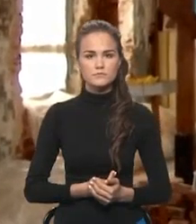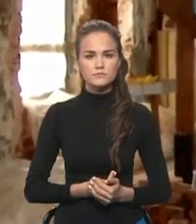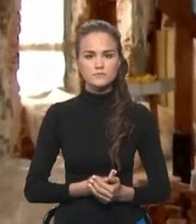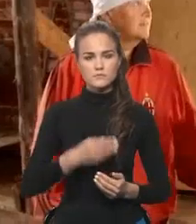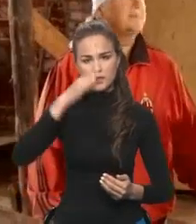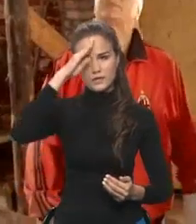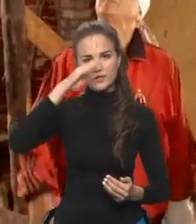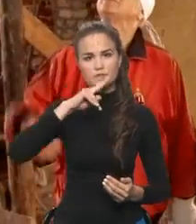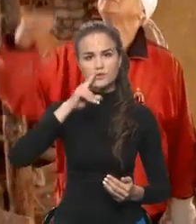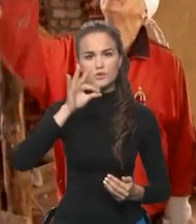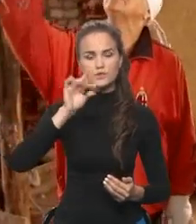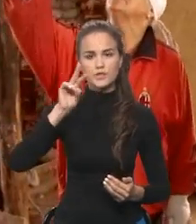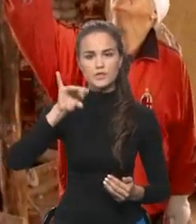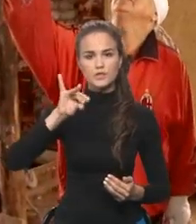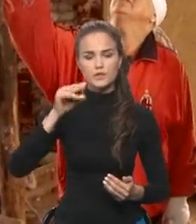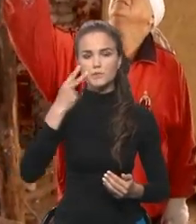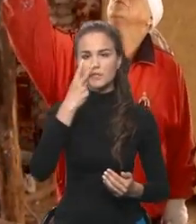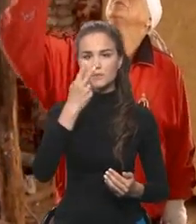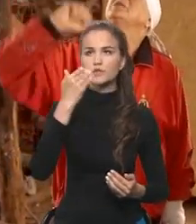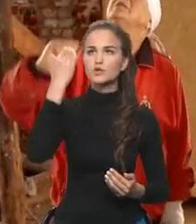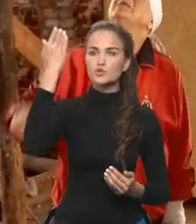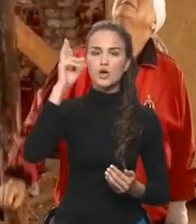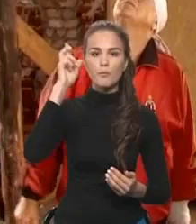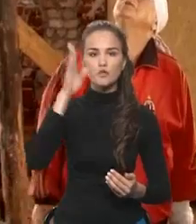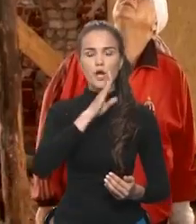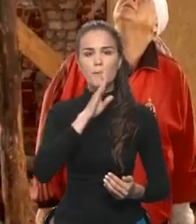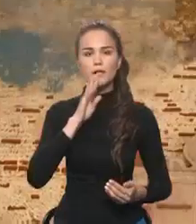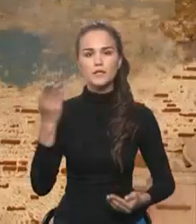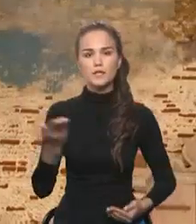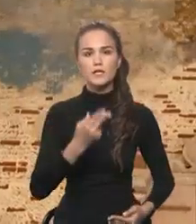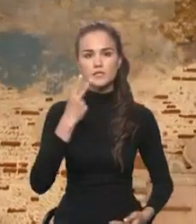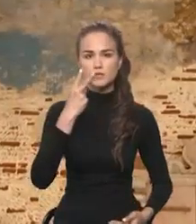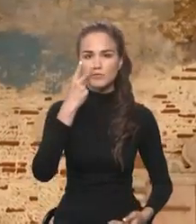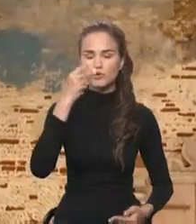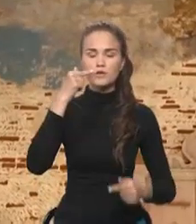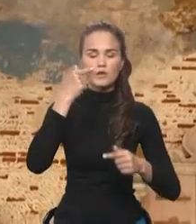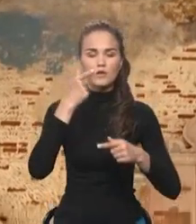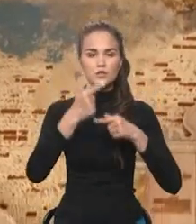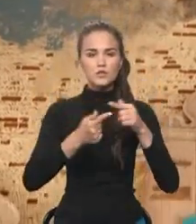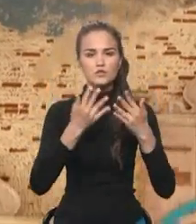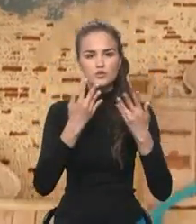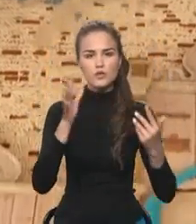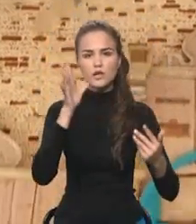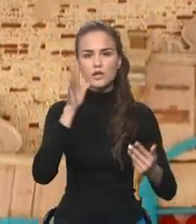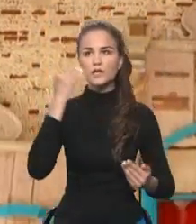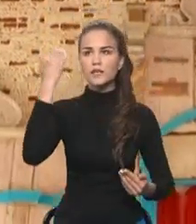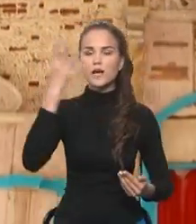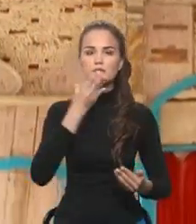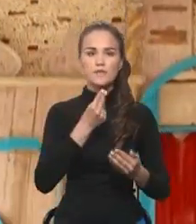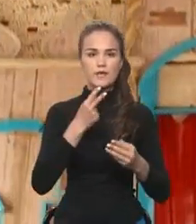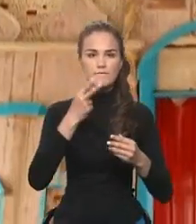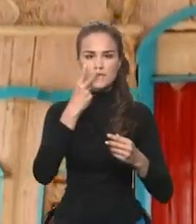Отец Константин, посмотрите сюда Божья Матерь на нас смотрит И через столько лет она своим